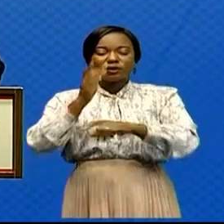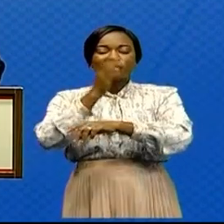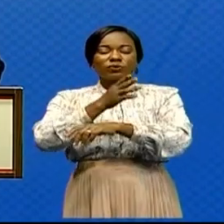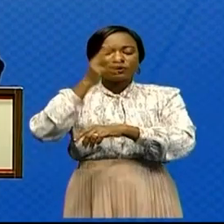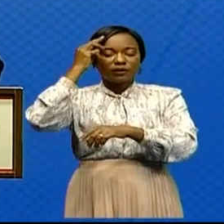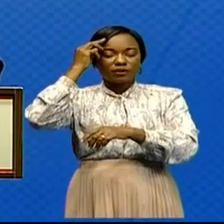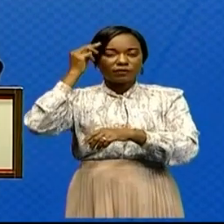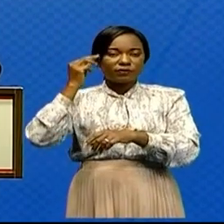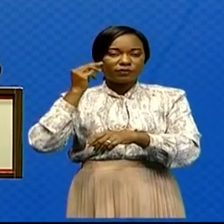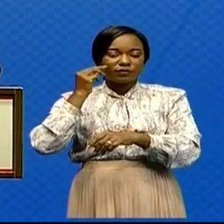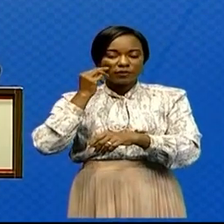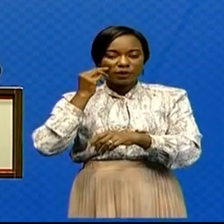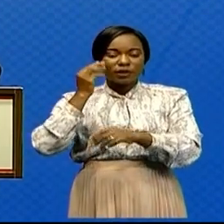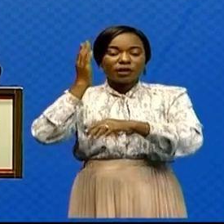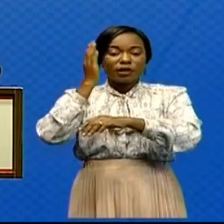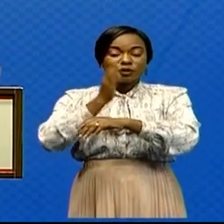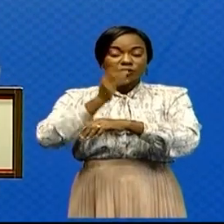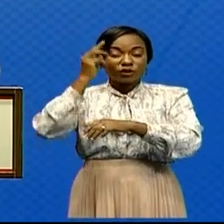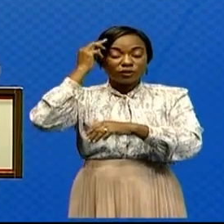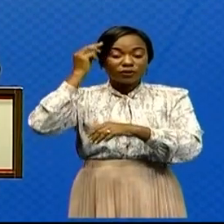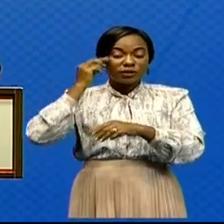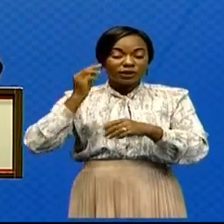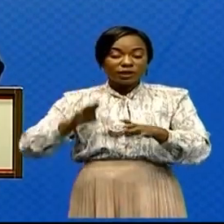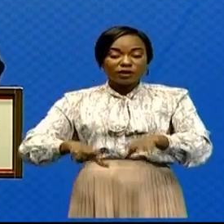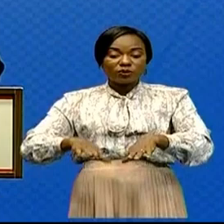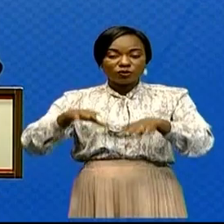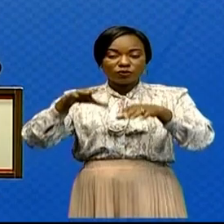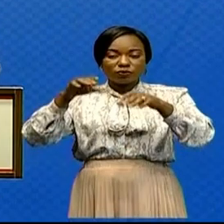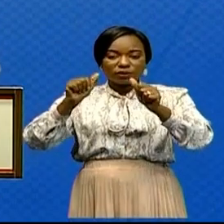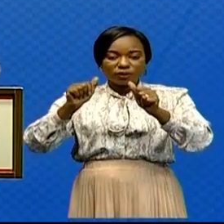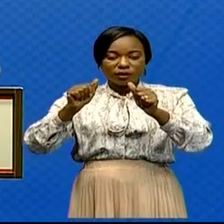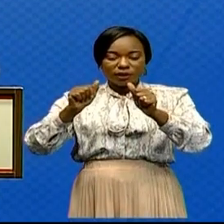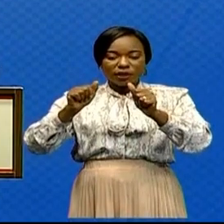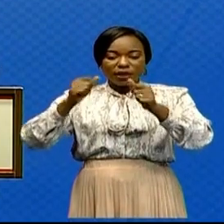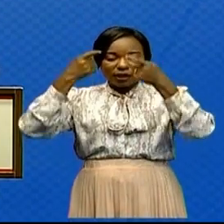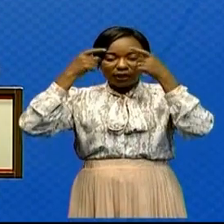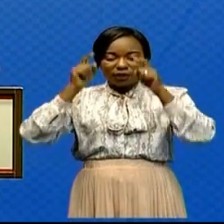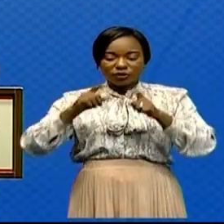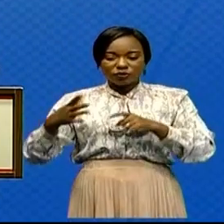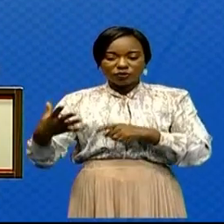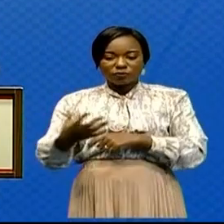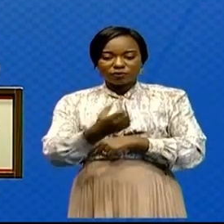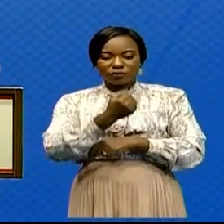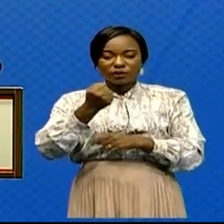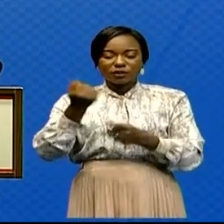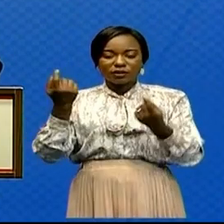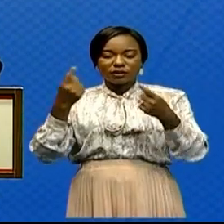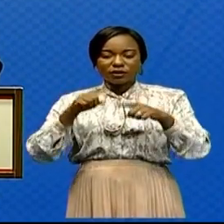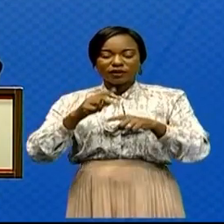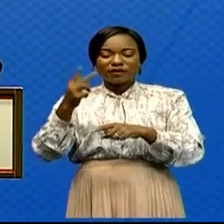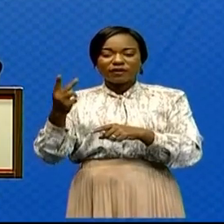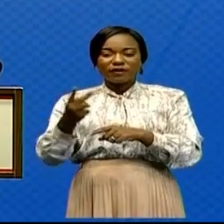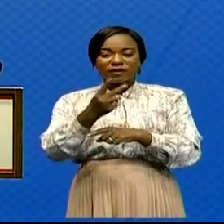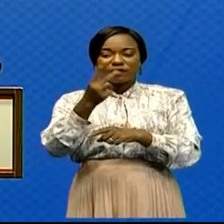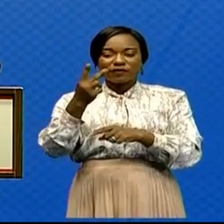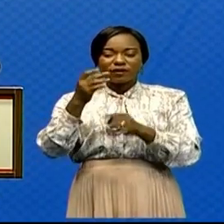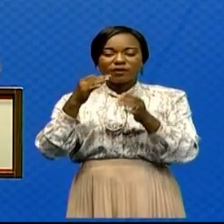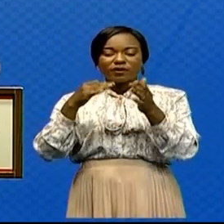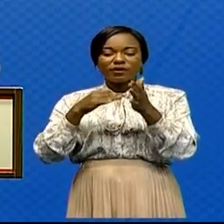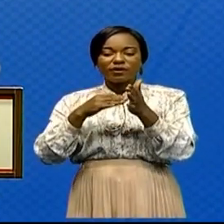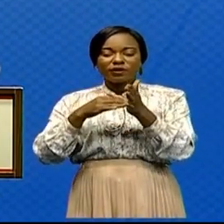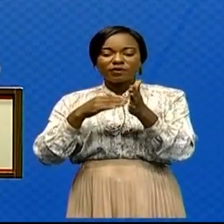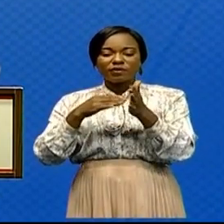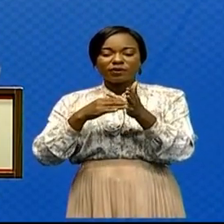Ministres. Le Conseil de Ministres a adopté les relevés des décisions prises lors de la 29e